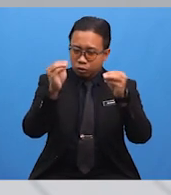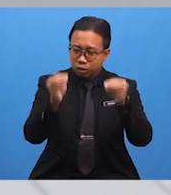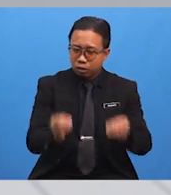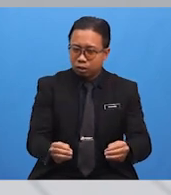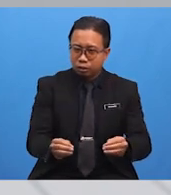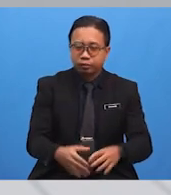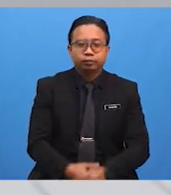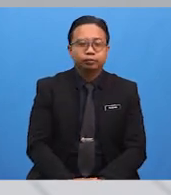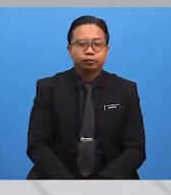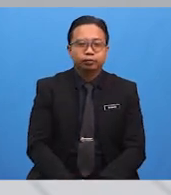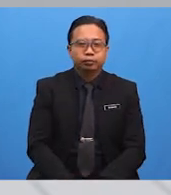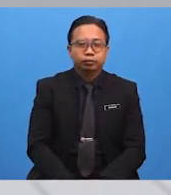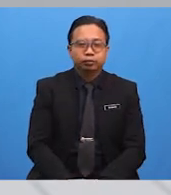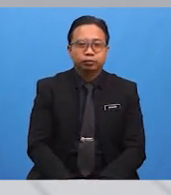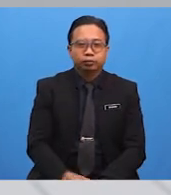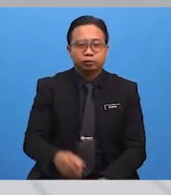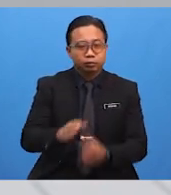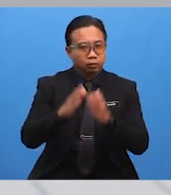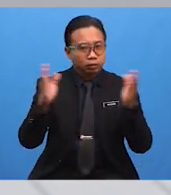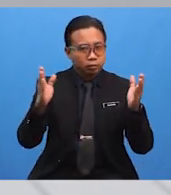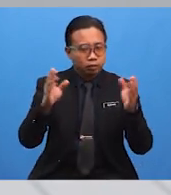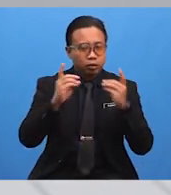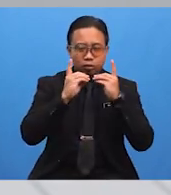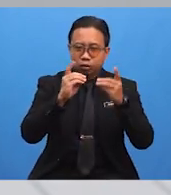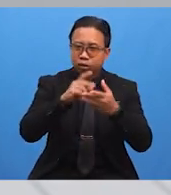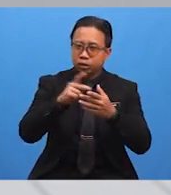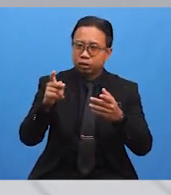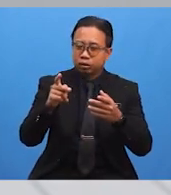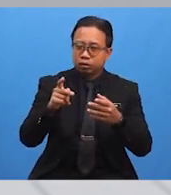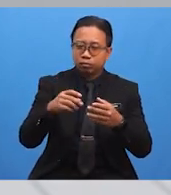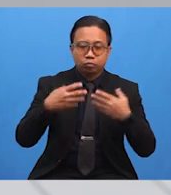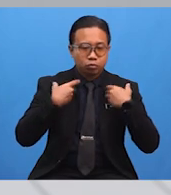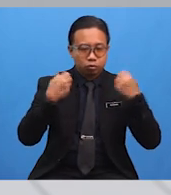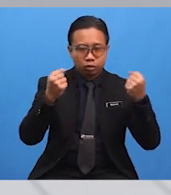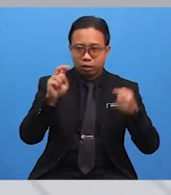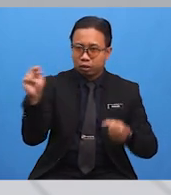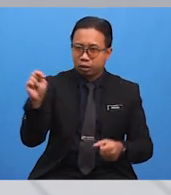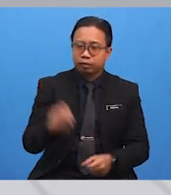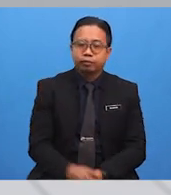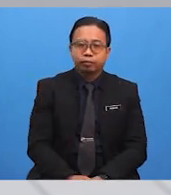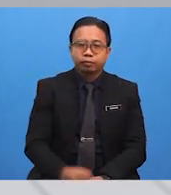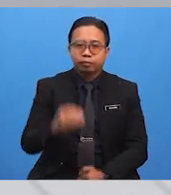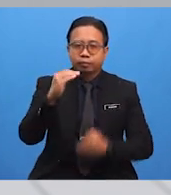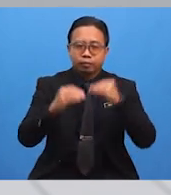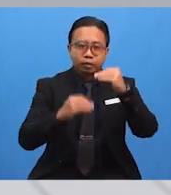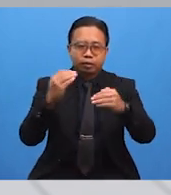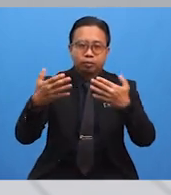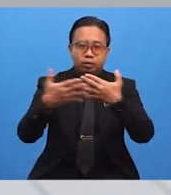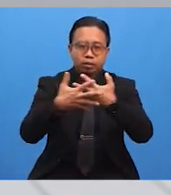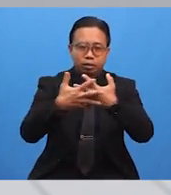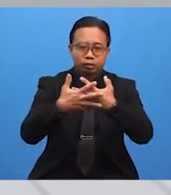Perkembangan Pendidikan, Perkhidmatan Kesihatan, Dan juga Pembinaan Penjara.